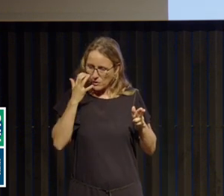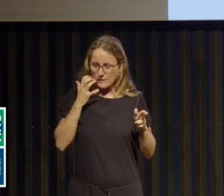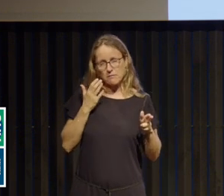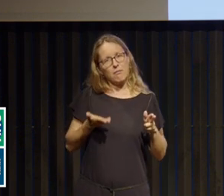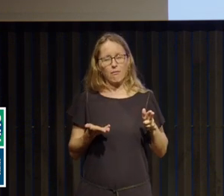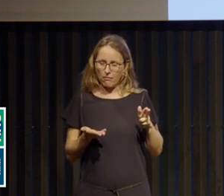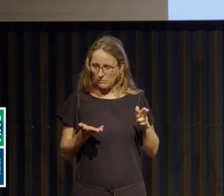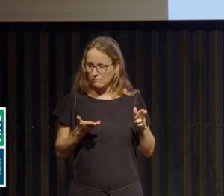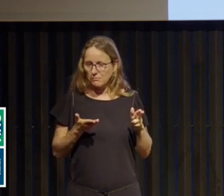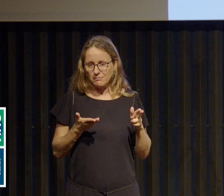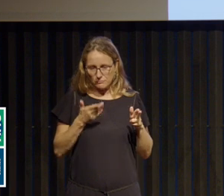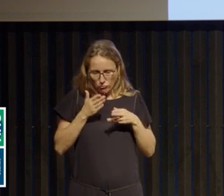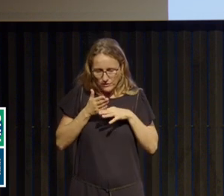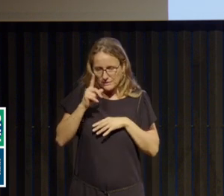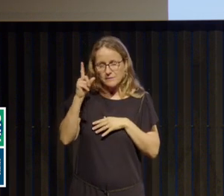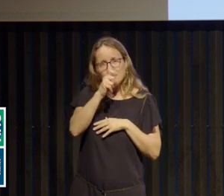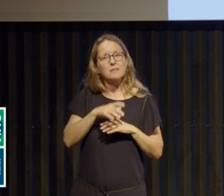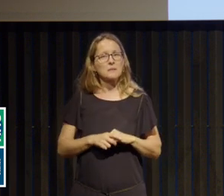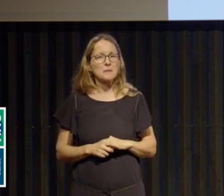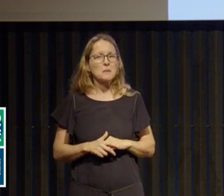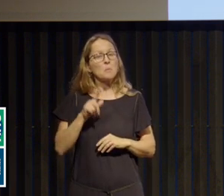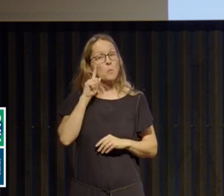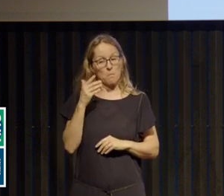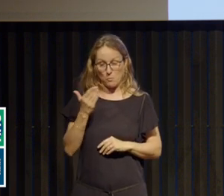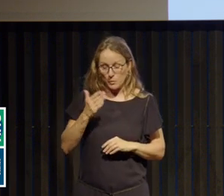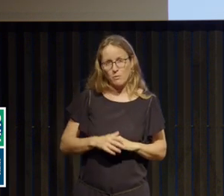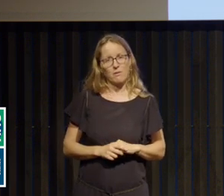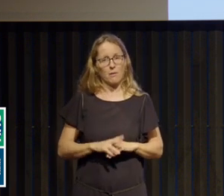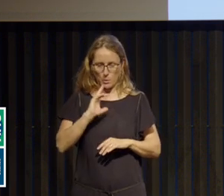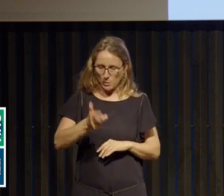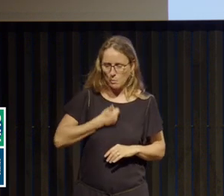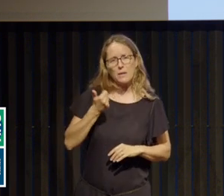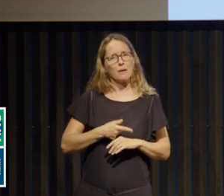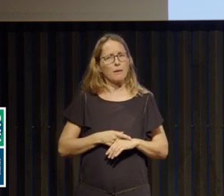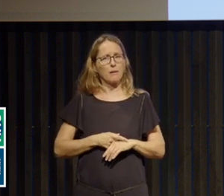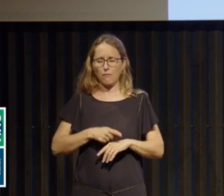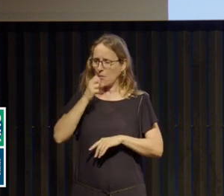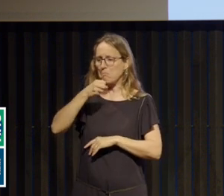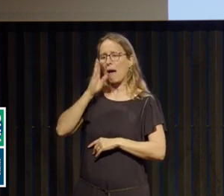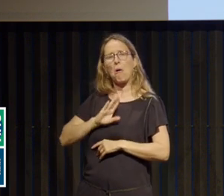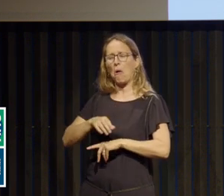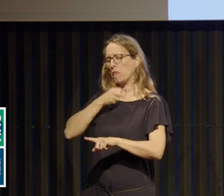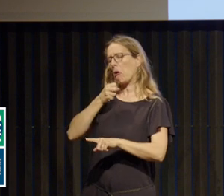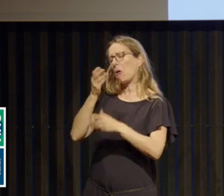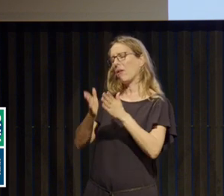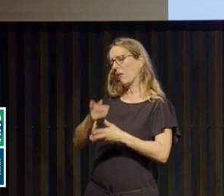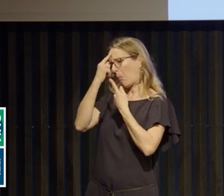j'ai besoin de pandemaux de sonomie, je veux m'opposer à vous, les parents, qui êtes vieux jeu, etc.